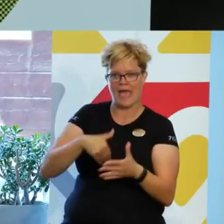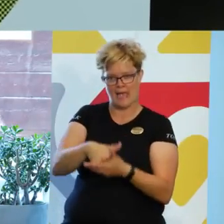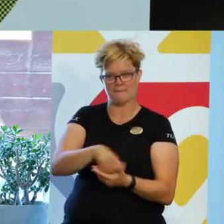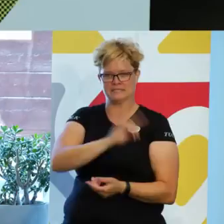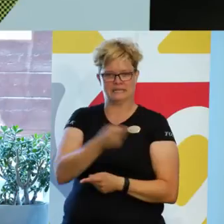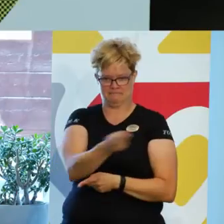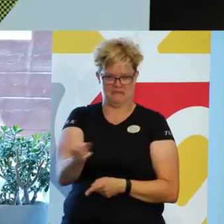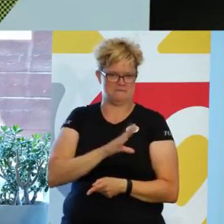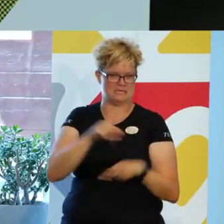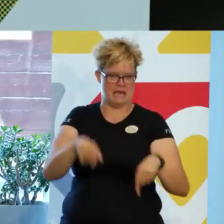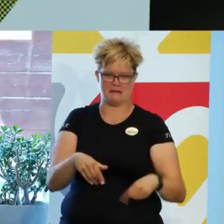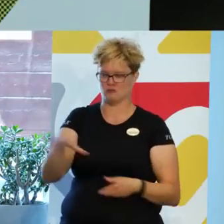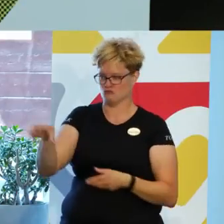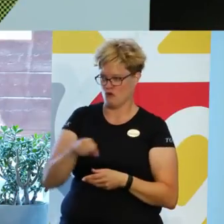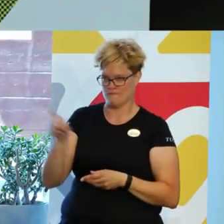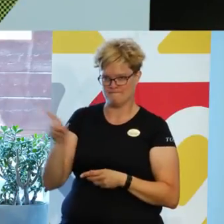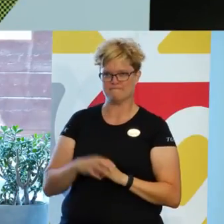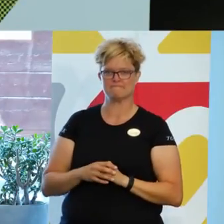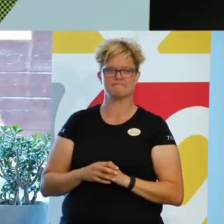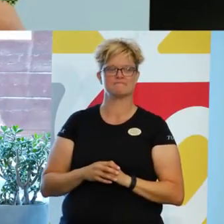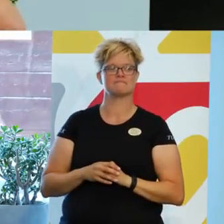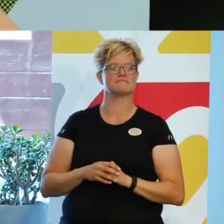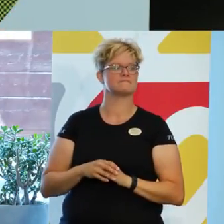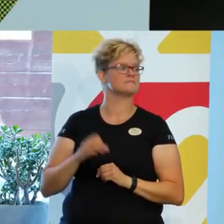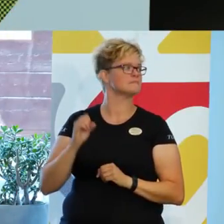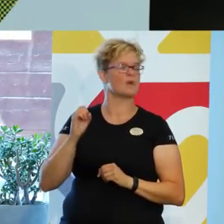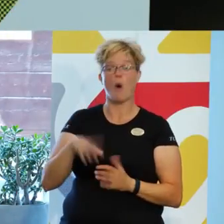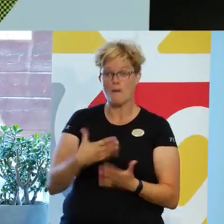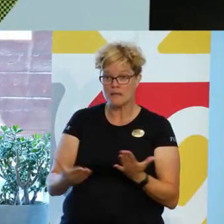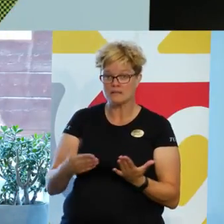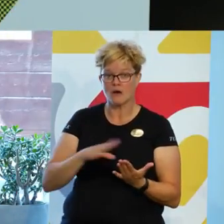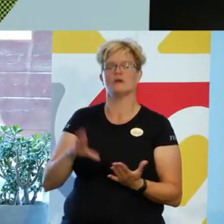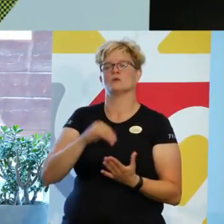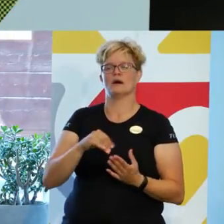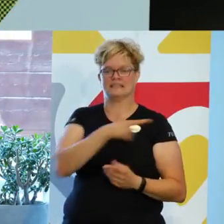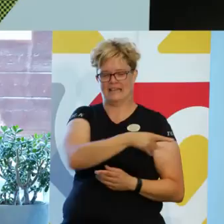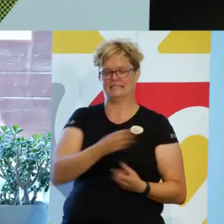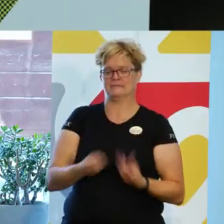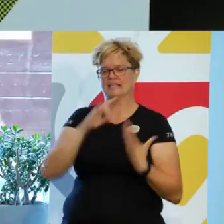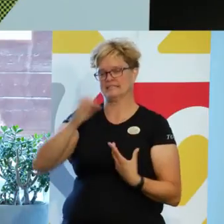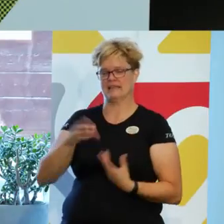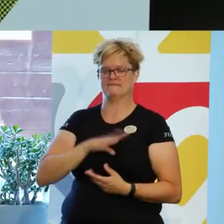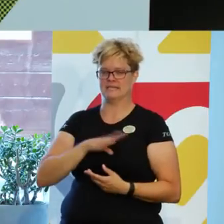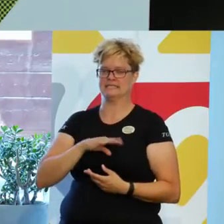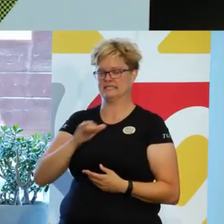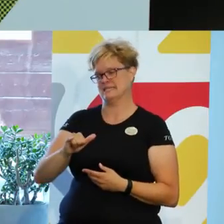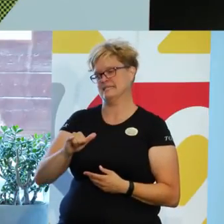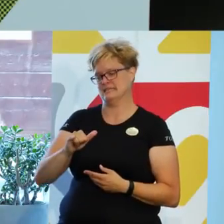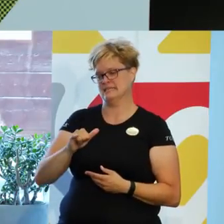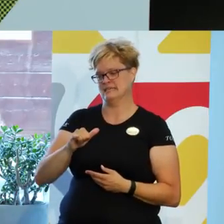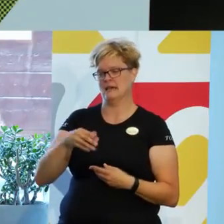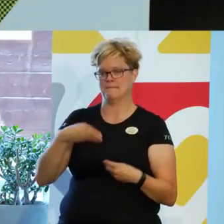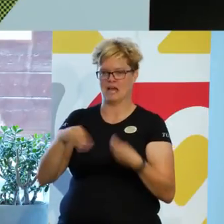sådant spel, ni som är här idag. Annars så kommer det här spelet att finnas i